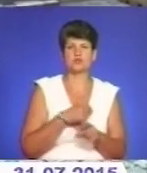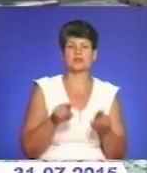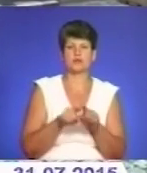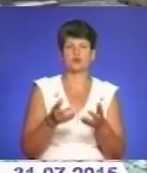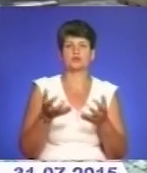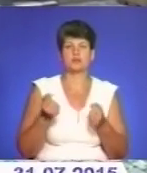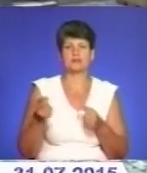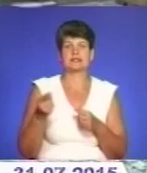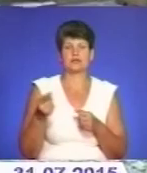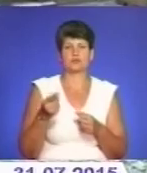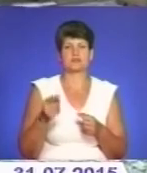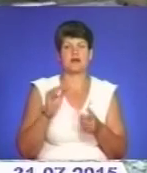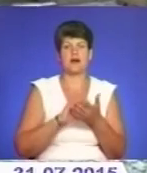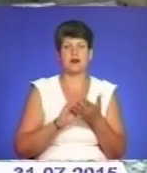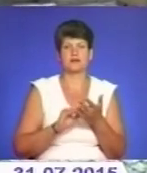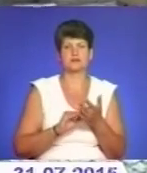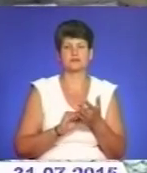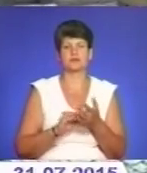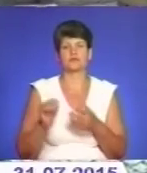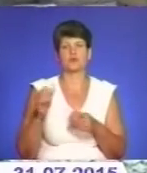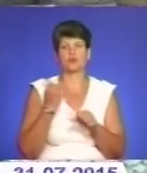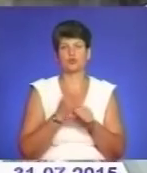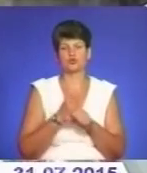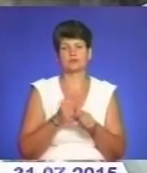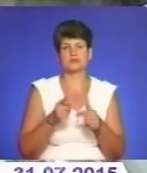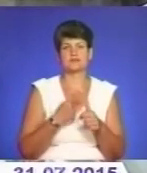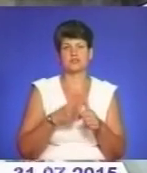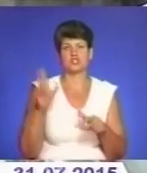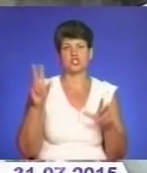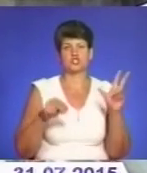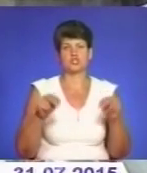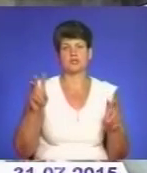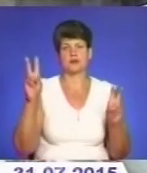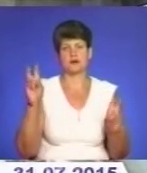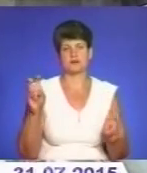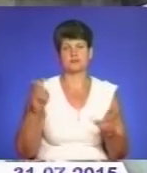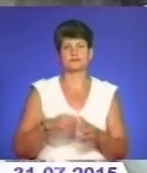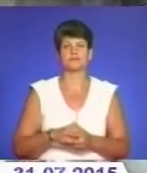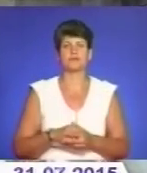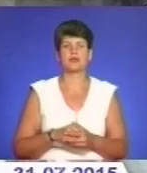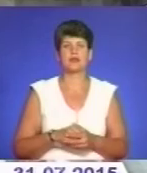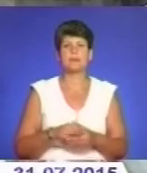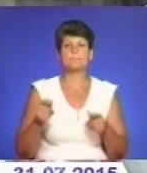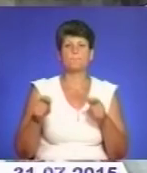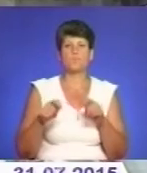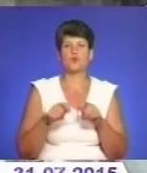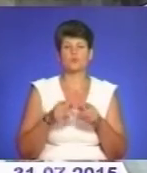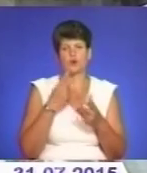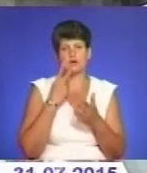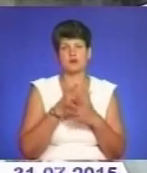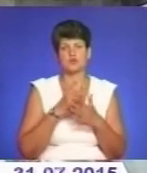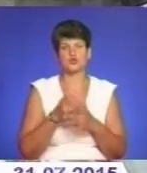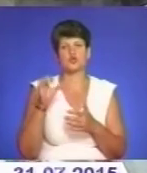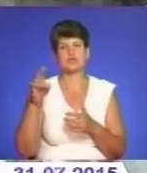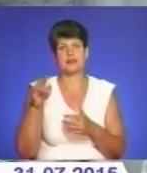тернобильський автор Олег Семців за роботу «Останній шанс», яка має більш філософський характер, аніж естетичний, і порушує соціальну та екологічну